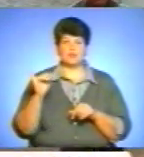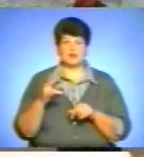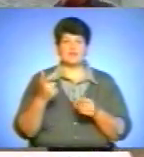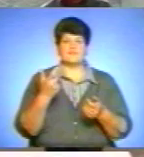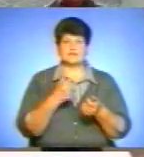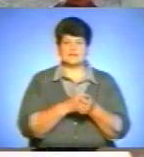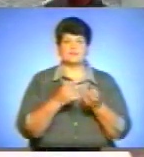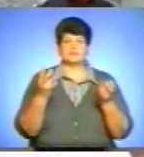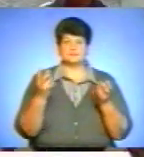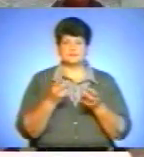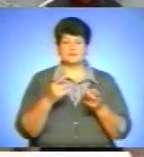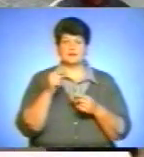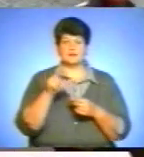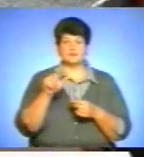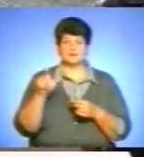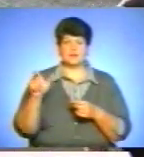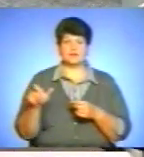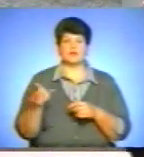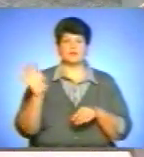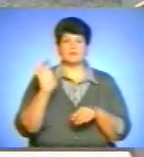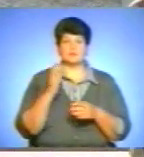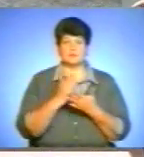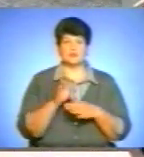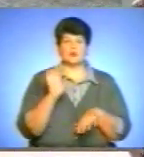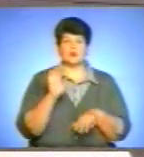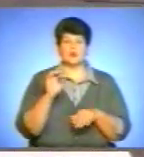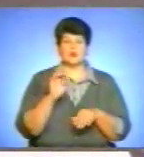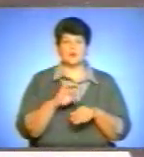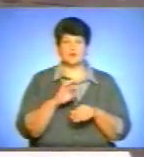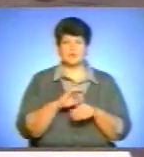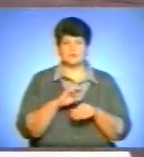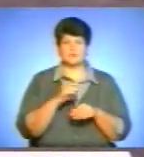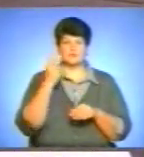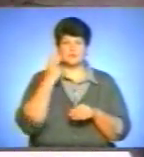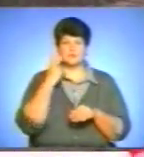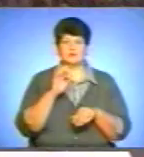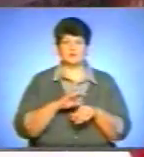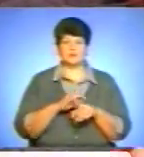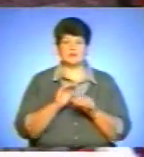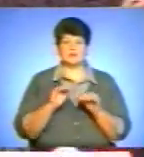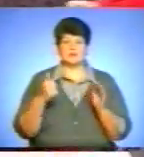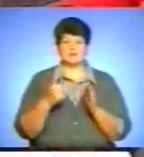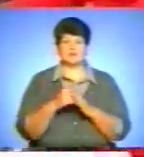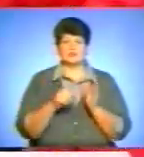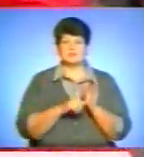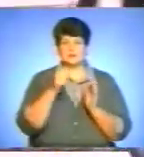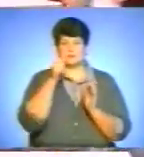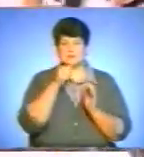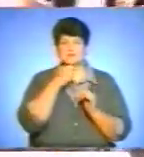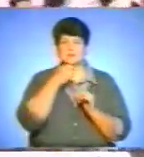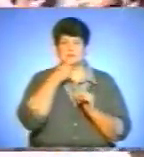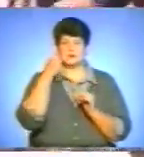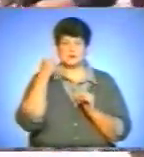рекомендована в першу чергу для осіб, які ослаблені хронічними захворюваннями. Дітям віком до 6 місяців і старших. Для людей похилого віку,